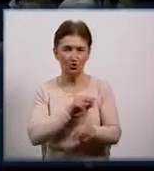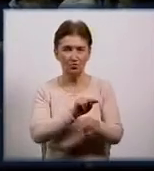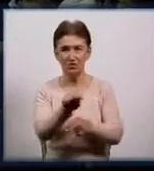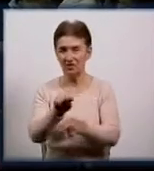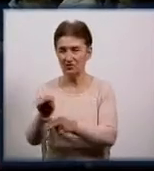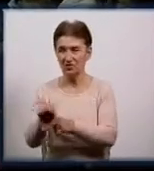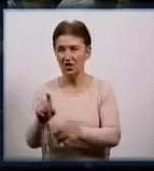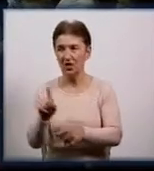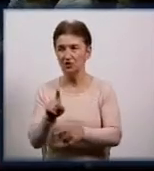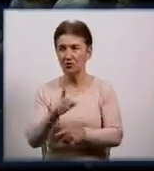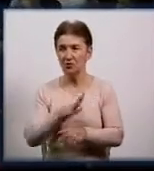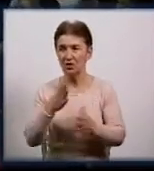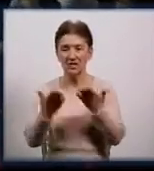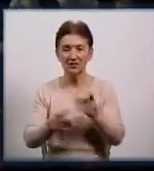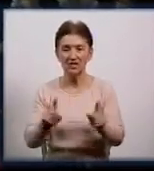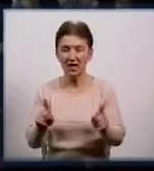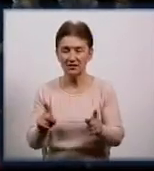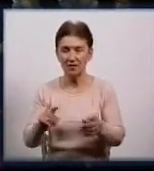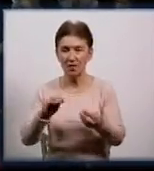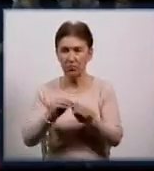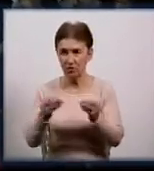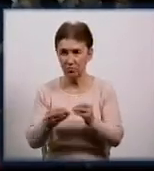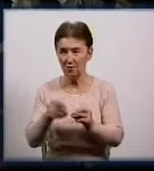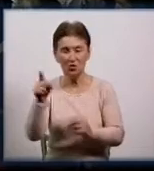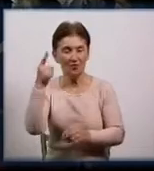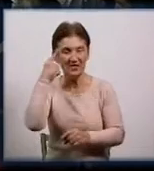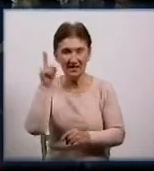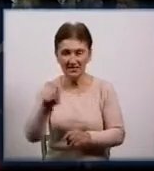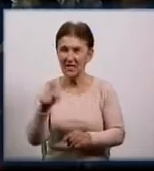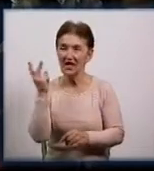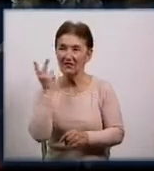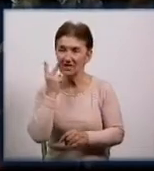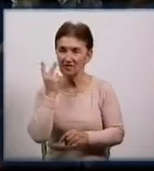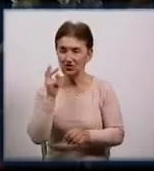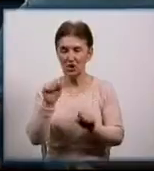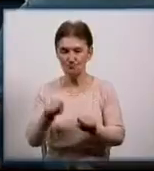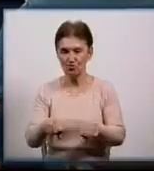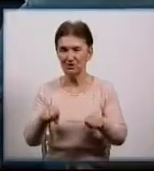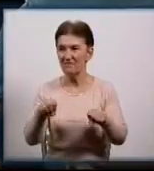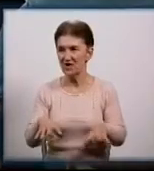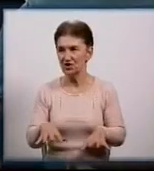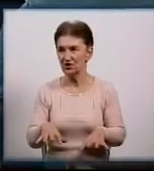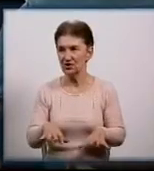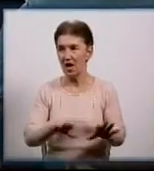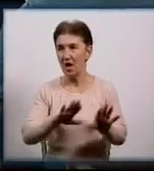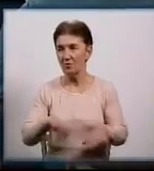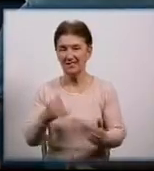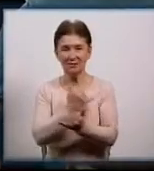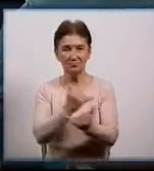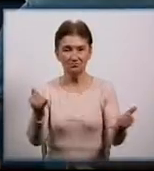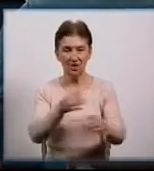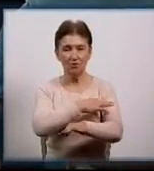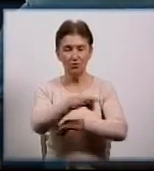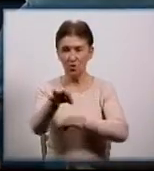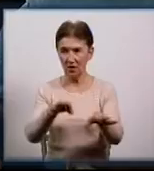відкриті, щоб якщо є якась проблема, то щоб вони знали, що її завжди можна вирішити. Після презентації проєкту шопи